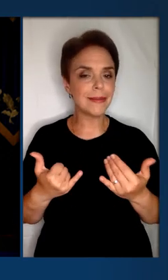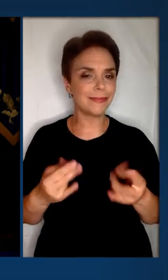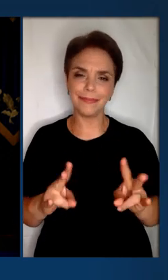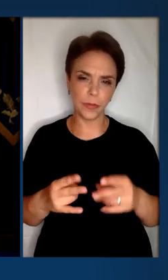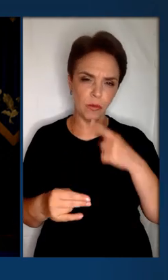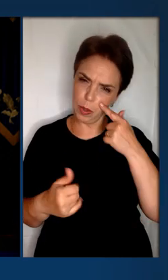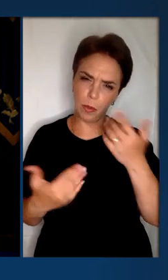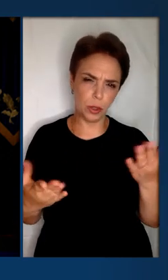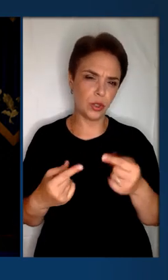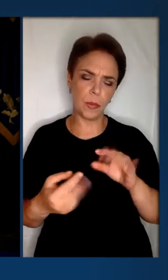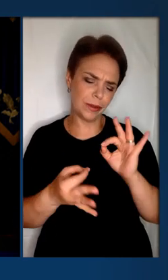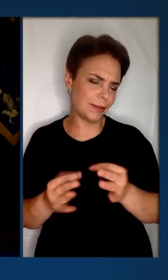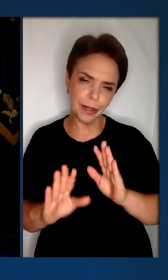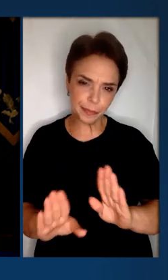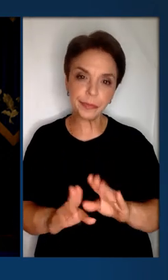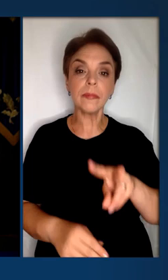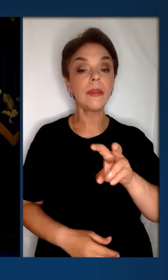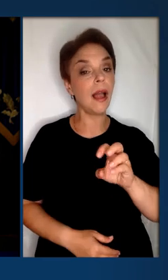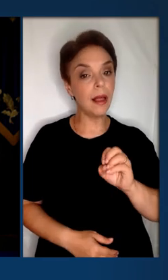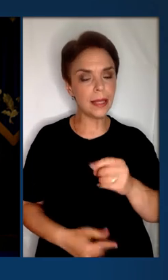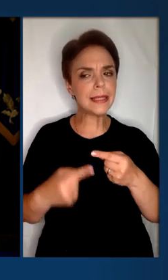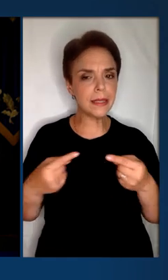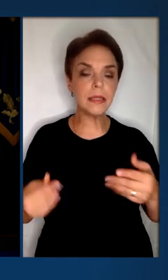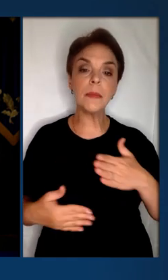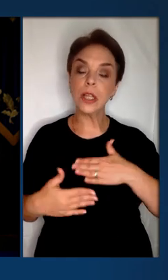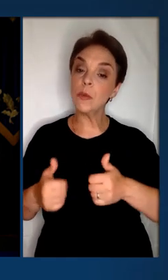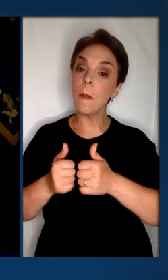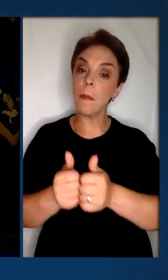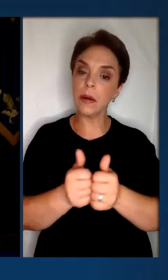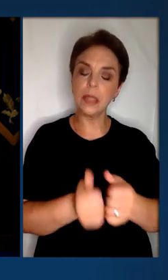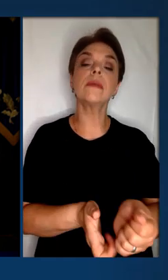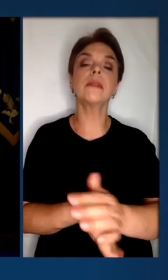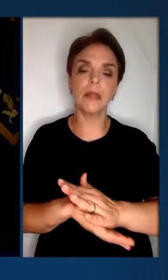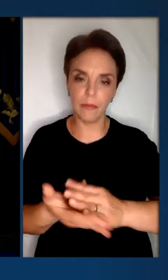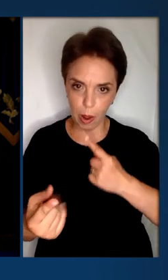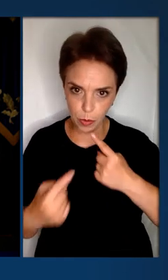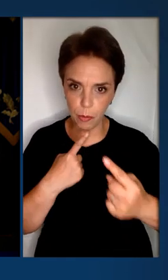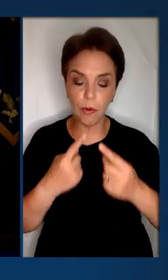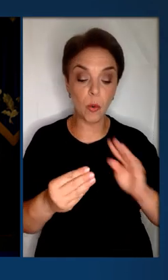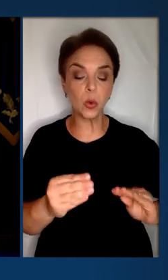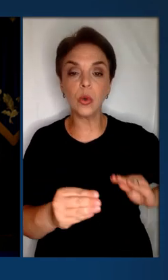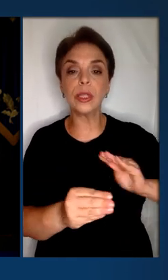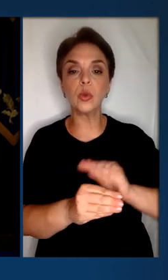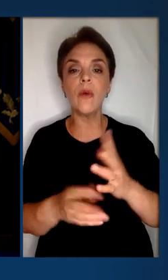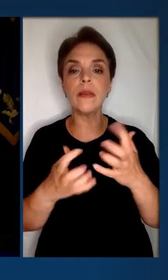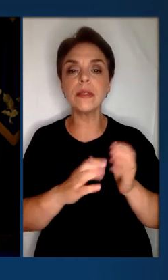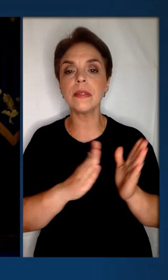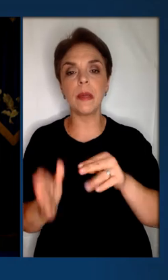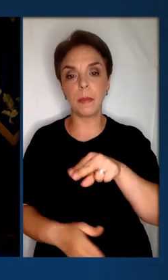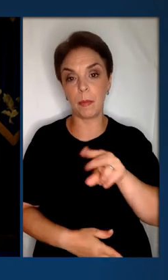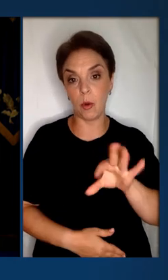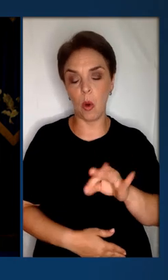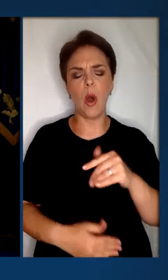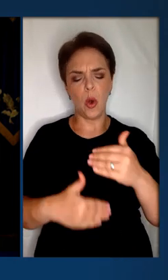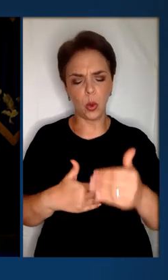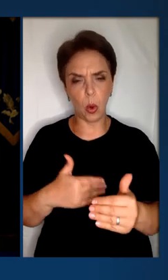не час говорити публічно про деталі, але з різними нашими партнерами тривають переговори про додаткові системи